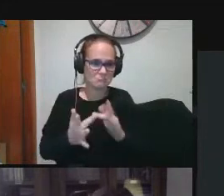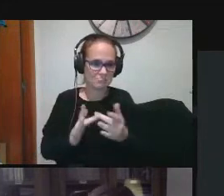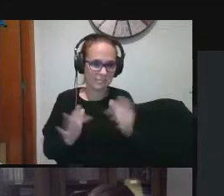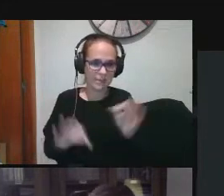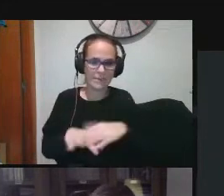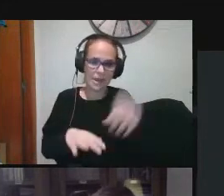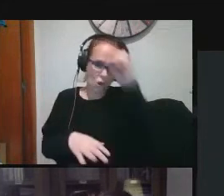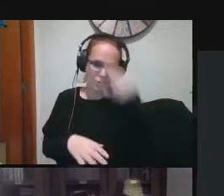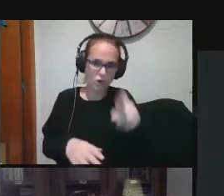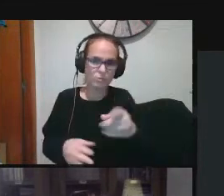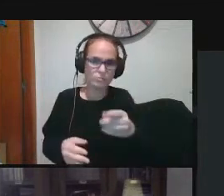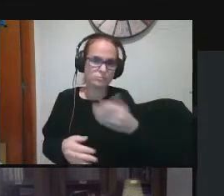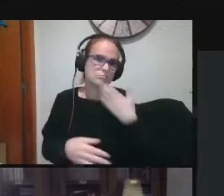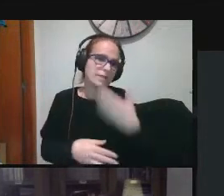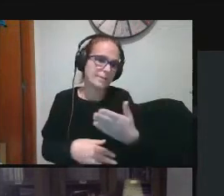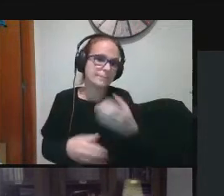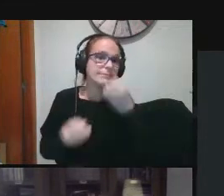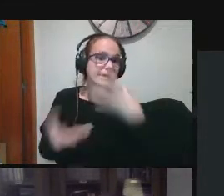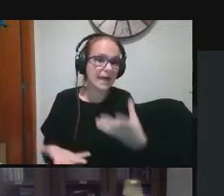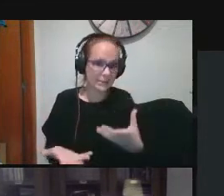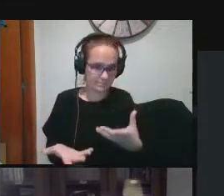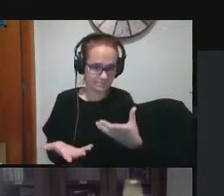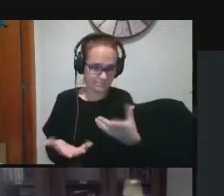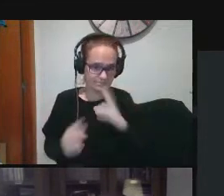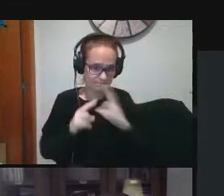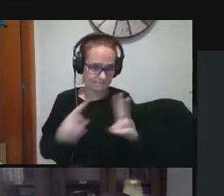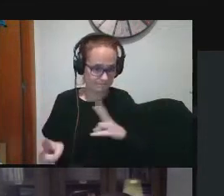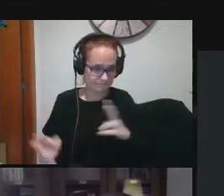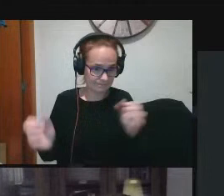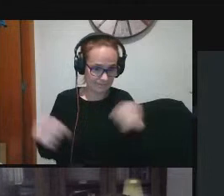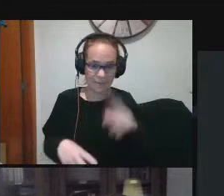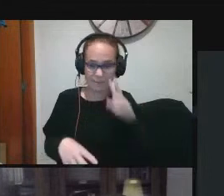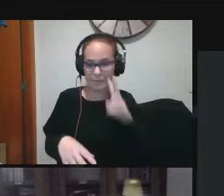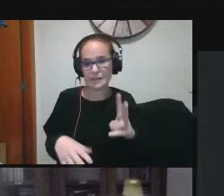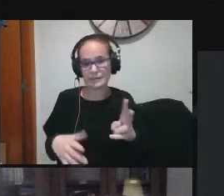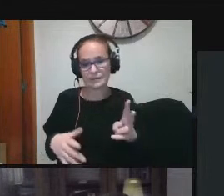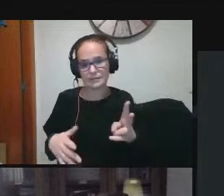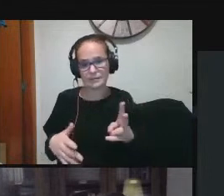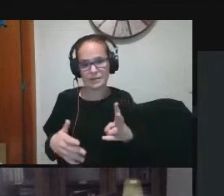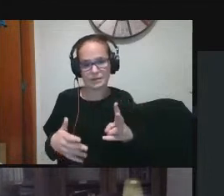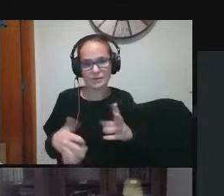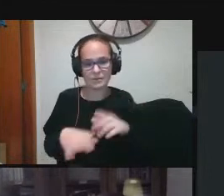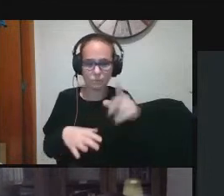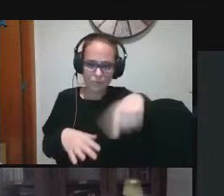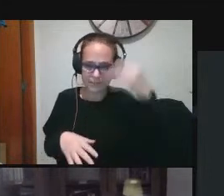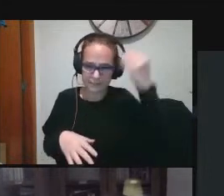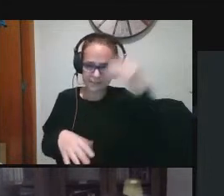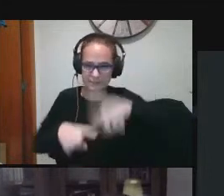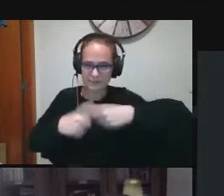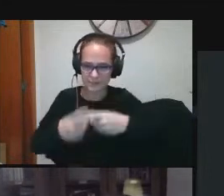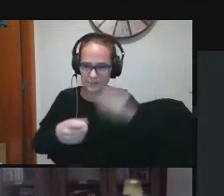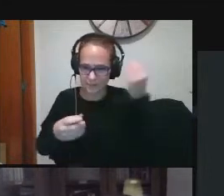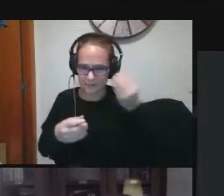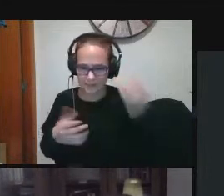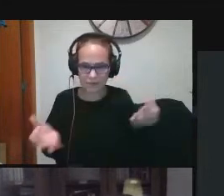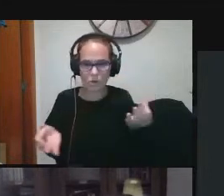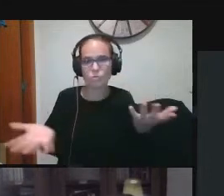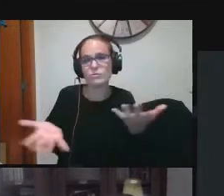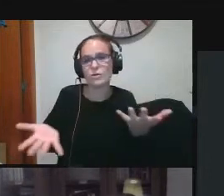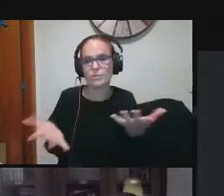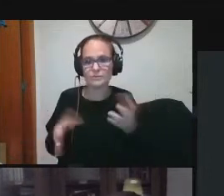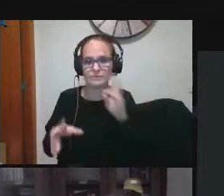vostra opinió. Així veiem una mica que copsem una mica què en penseu o com esteu en algunes de les de